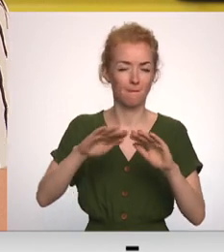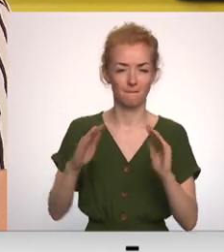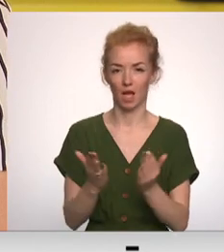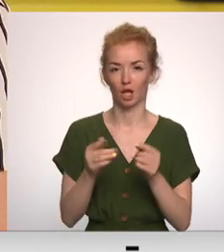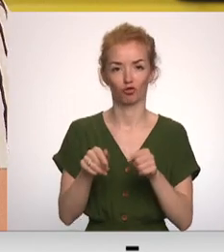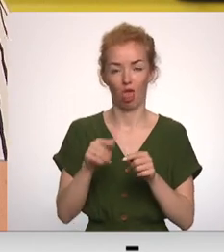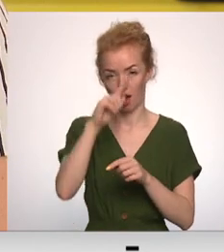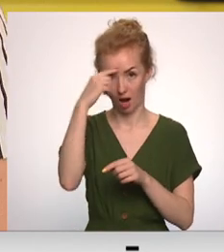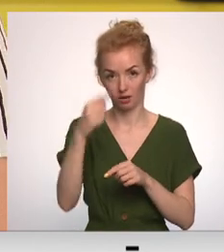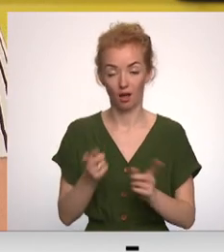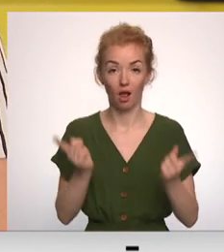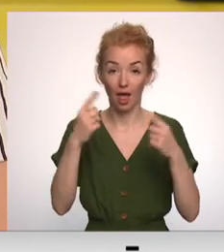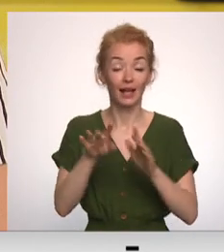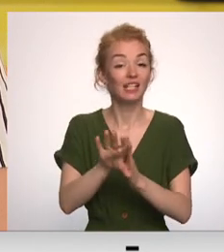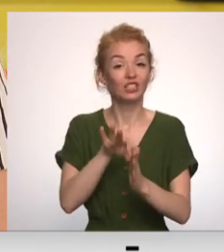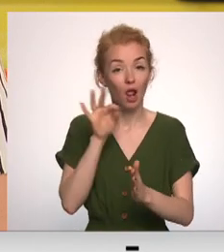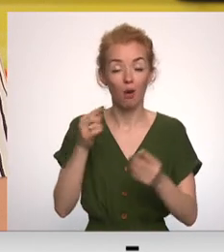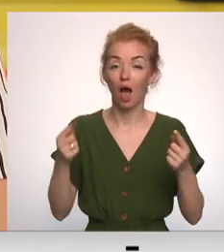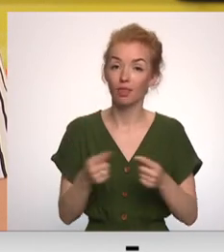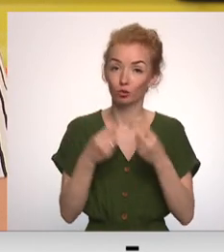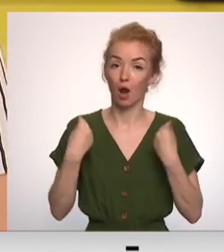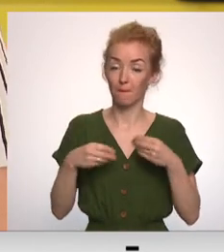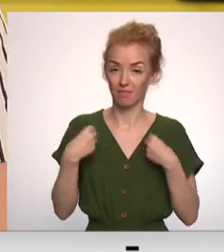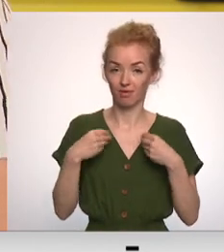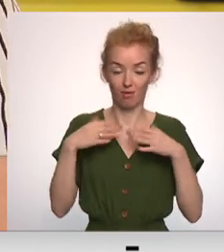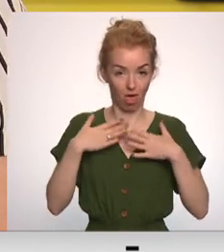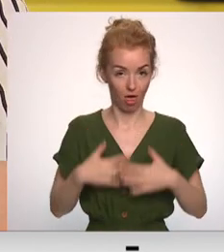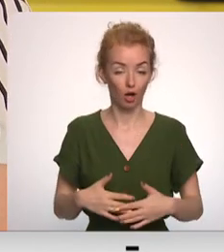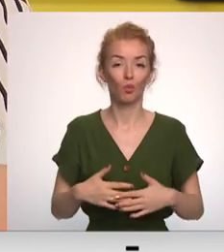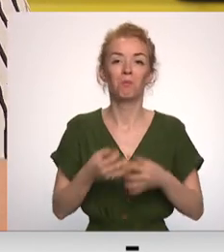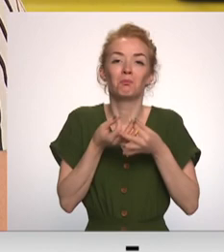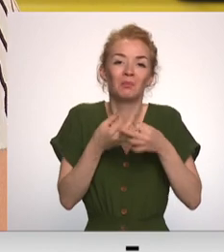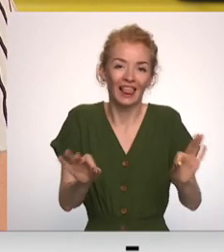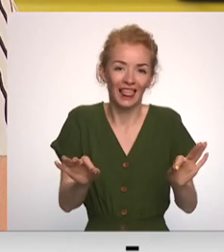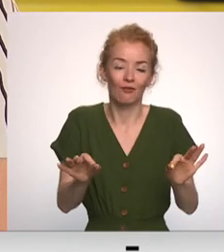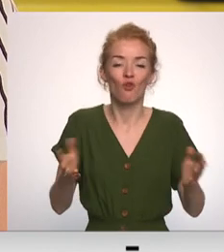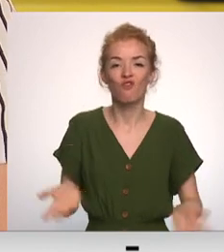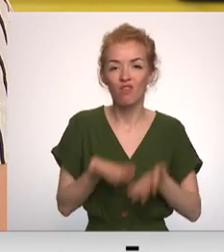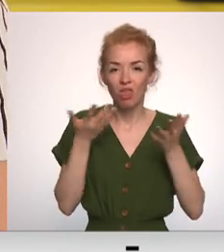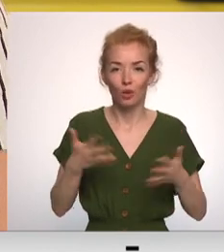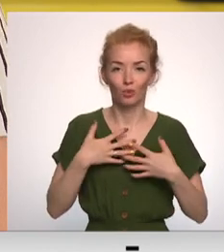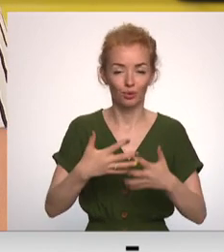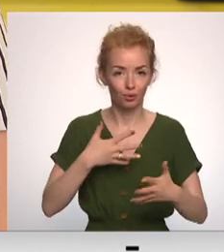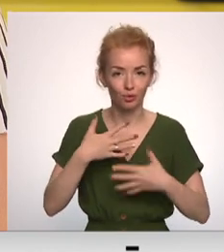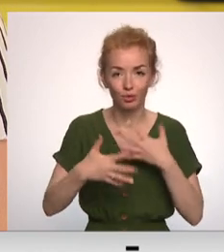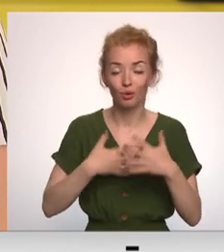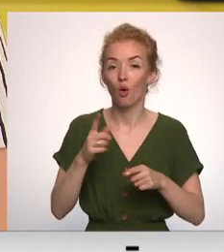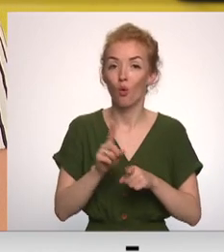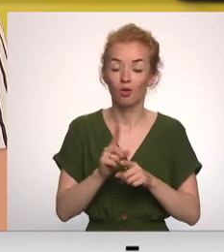karstajā laikā. Izvēlamies atbilstošu apģērbu, brīvu, viegli elpojošu,